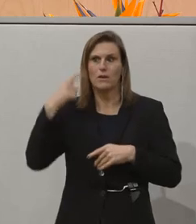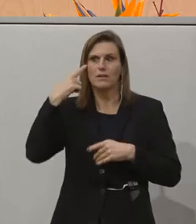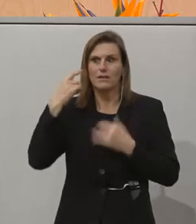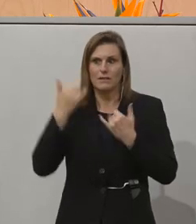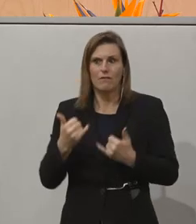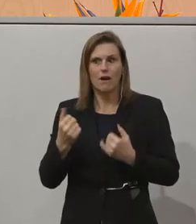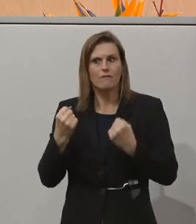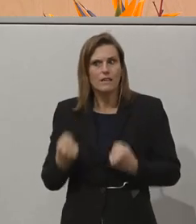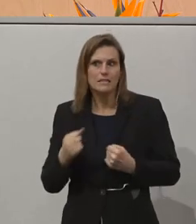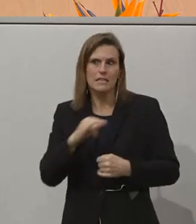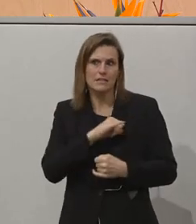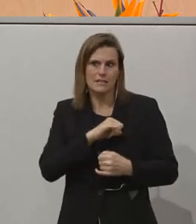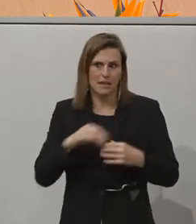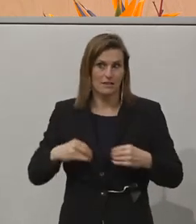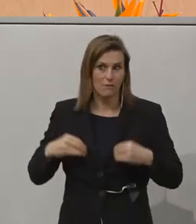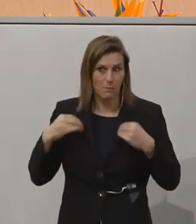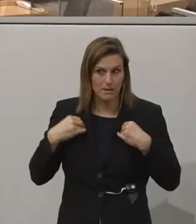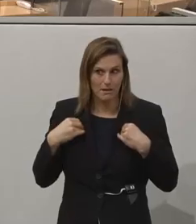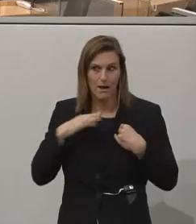interessanter Vormittag. Vielen Dank.